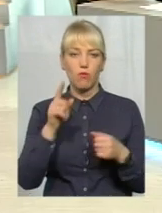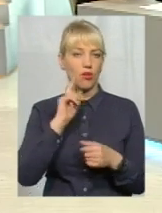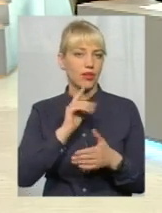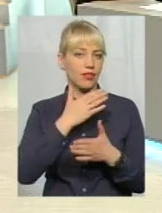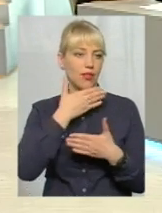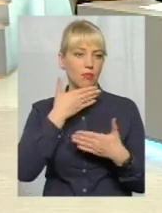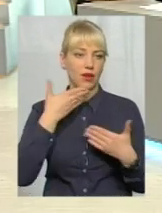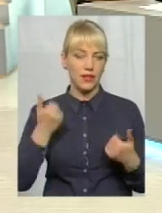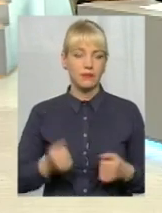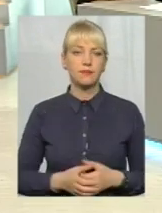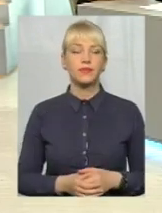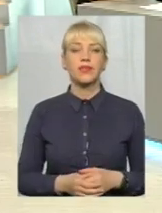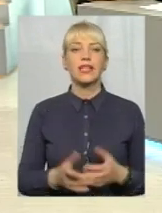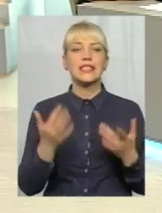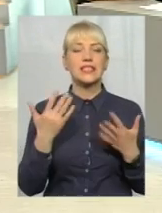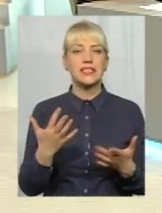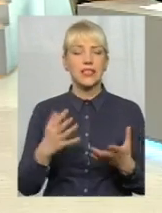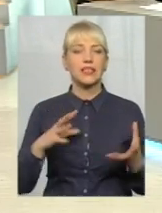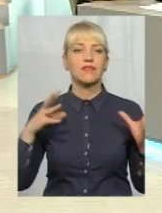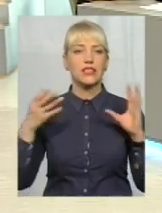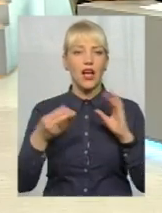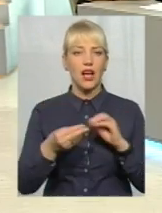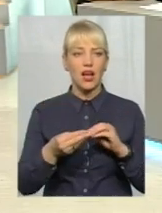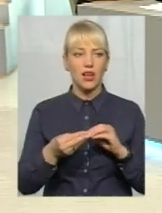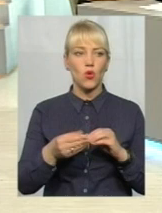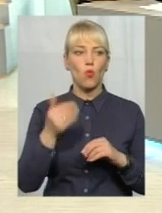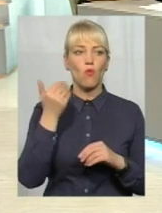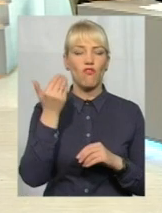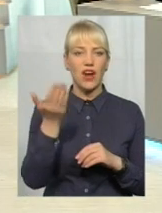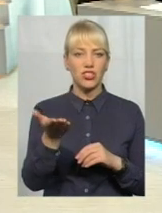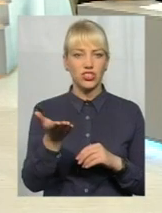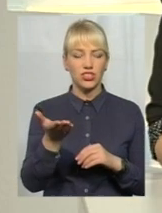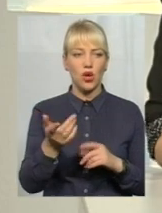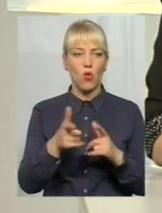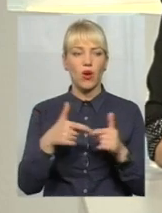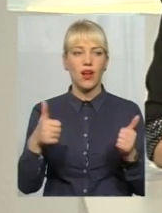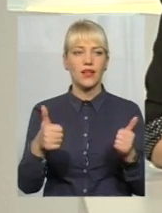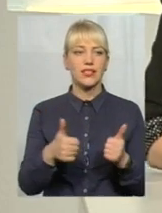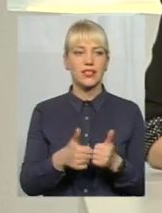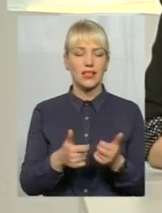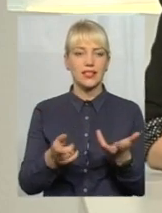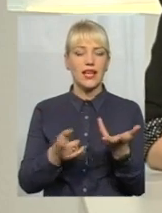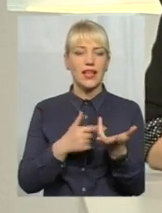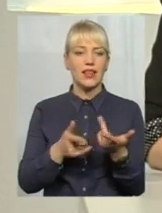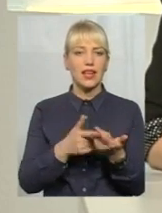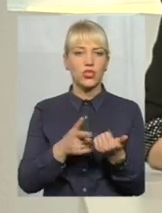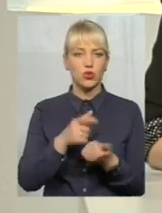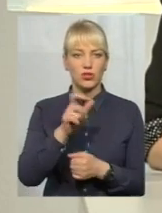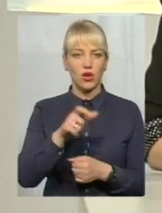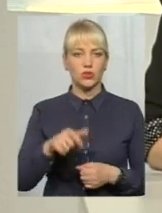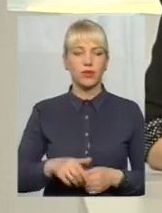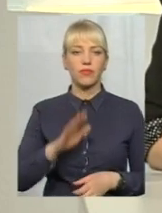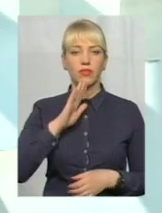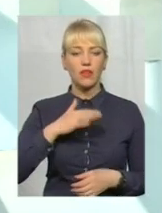Дякую. Пане Віталію, скажіть, а скільки взагалі в вашій організації налічується осіб? Наші